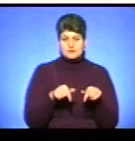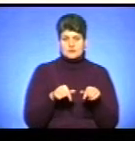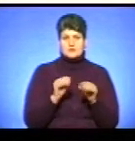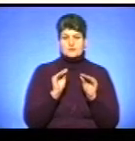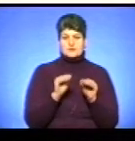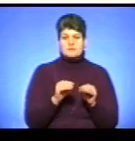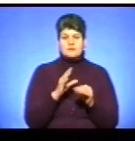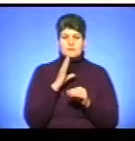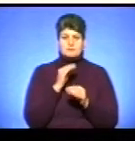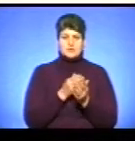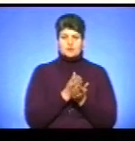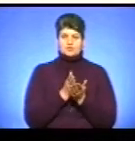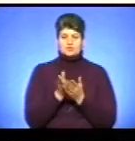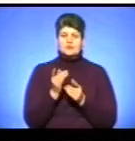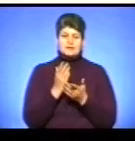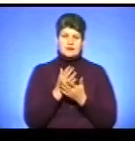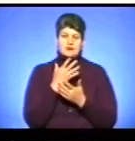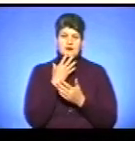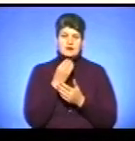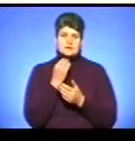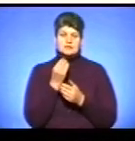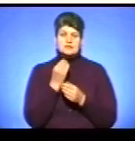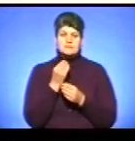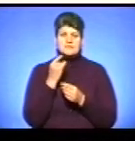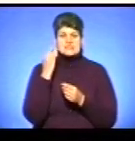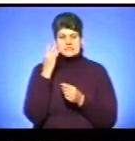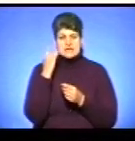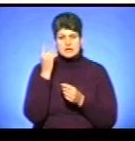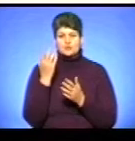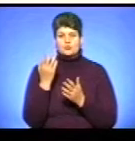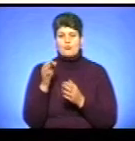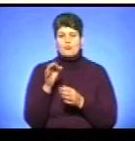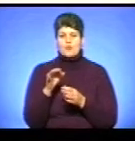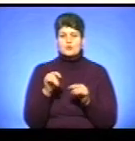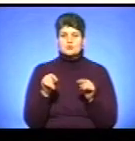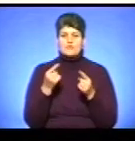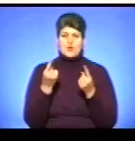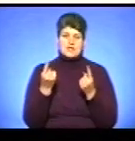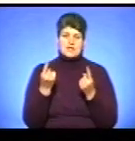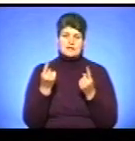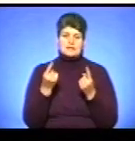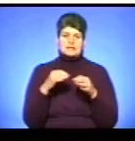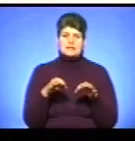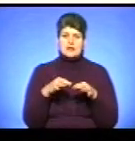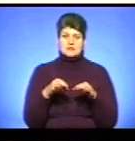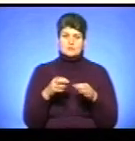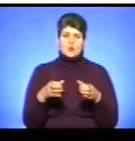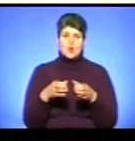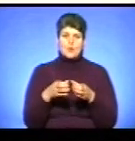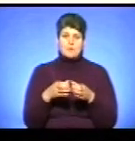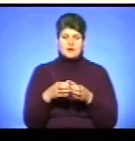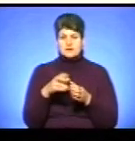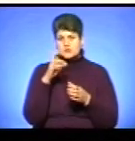на маршрутну мережу. Так, є гарний задум про створення транспортної компанії,